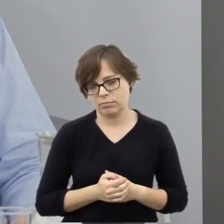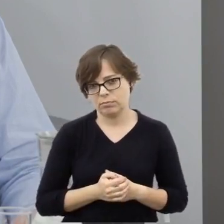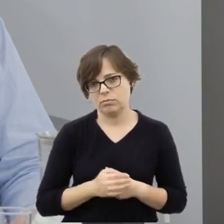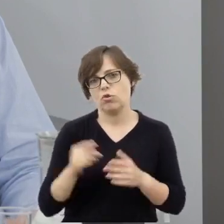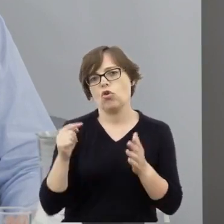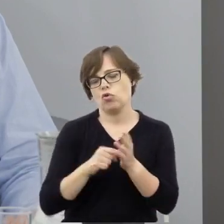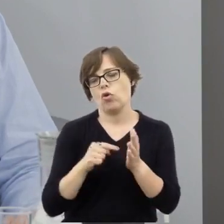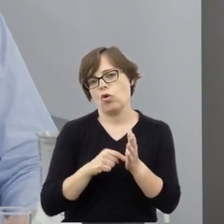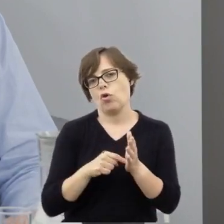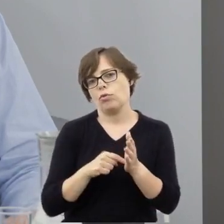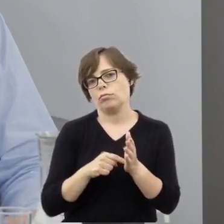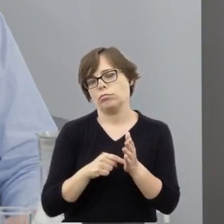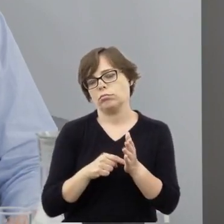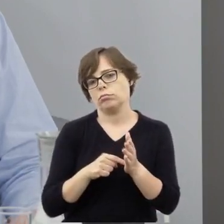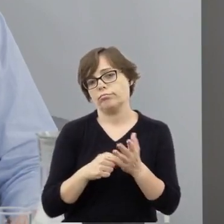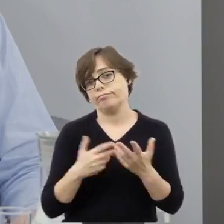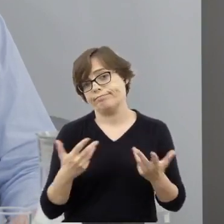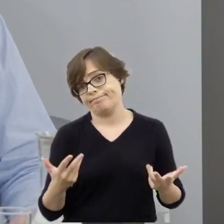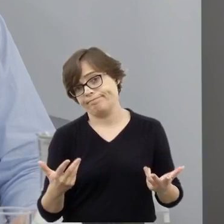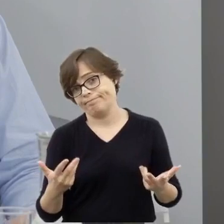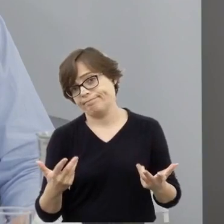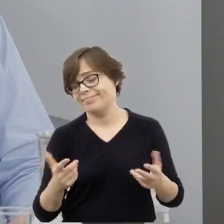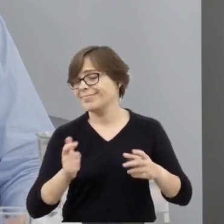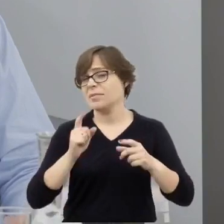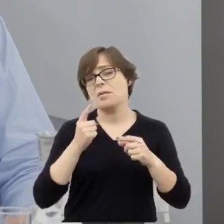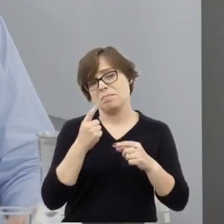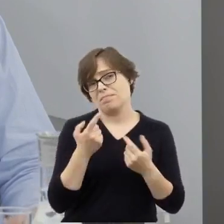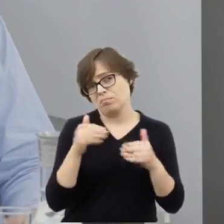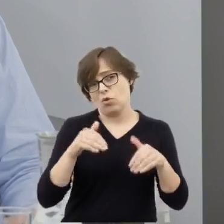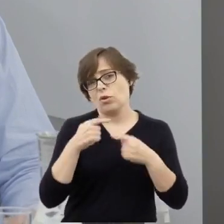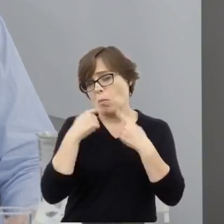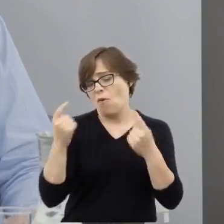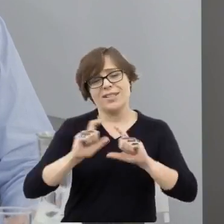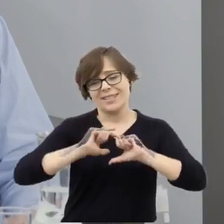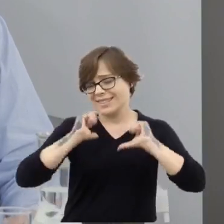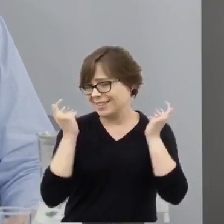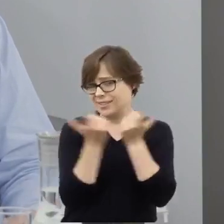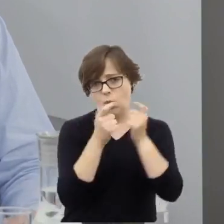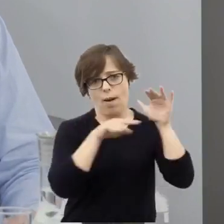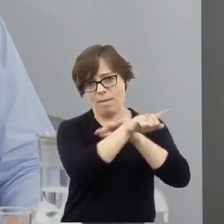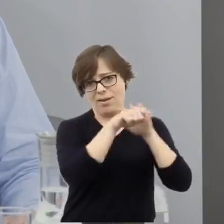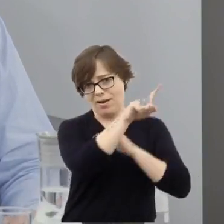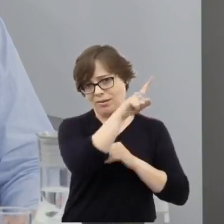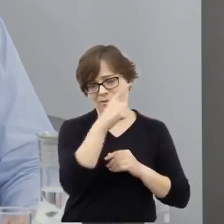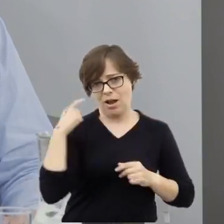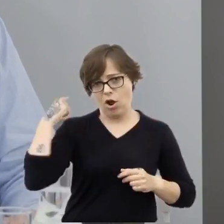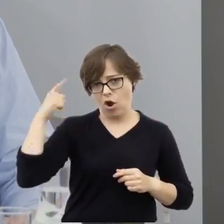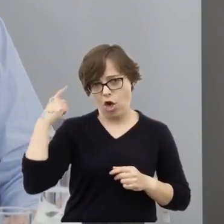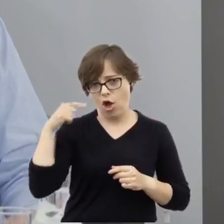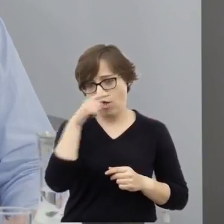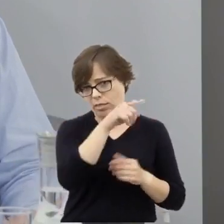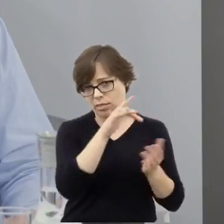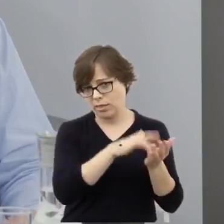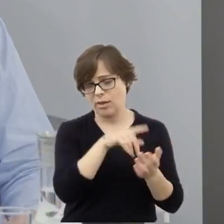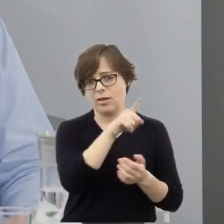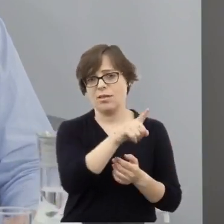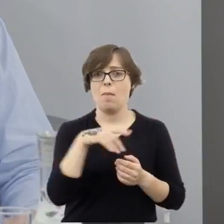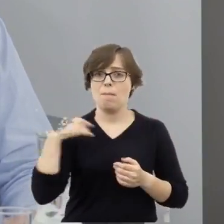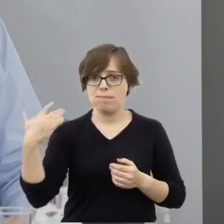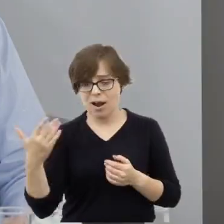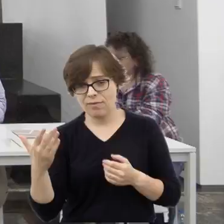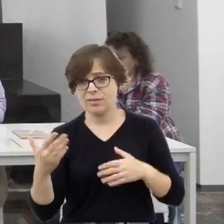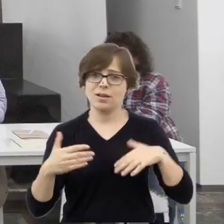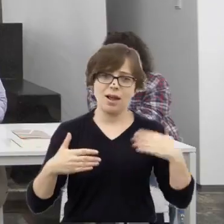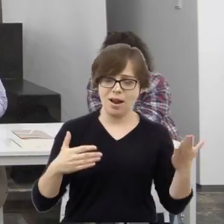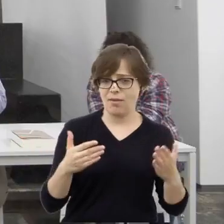było stanowisko całej w zasadzie emigracji londyńskiej od prawicy aż po Polską Partię Socjalistyczną.